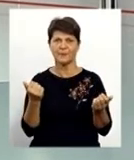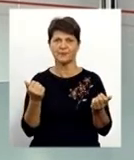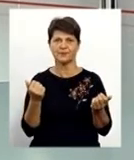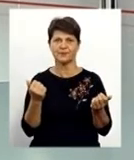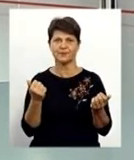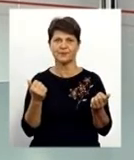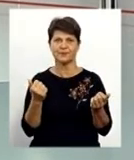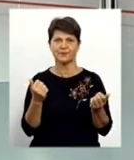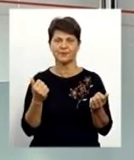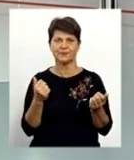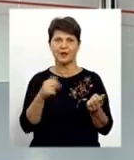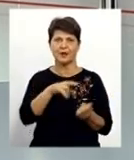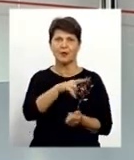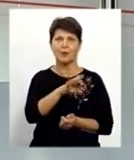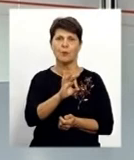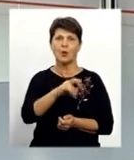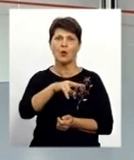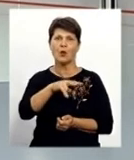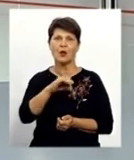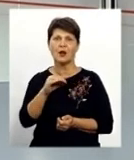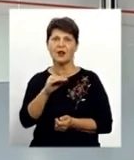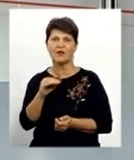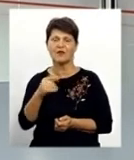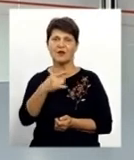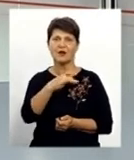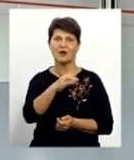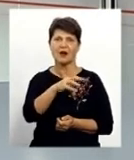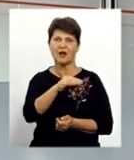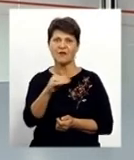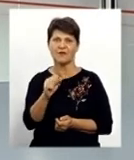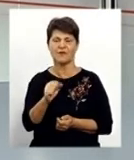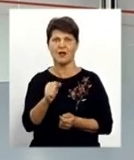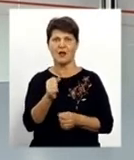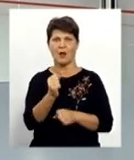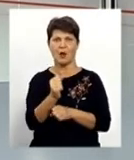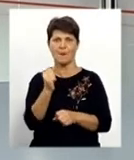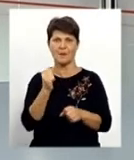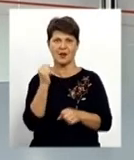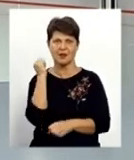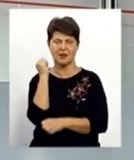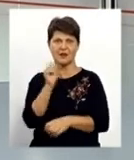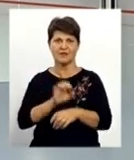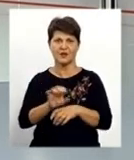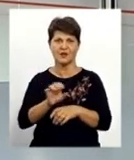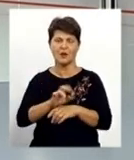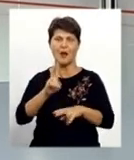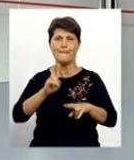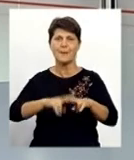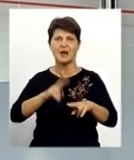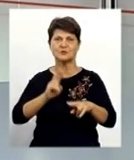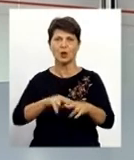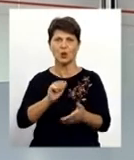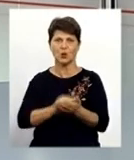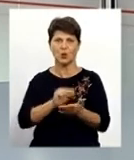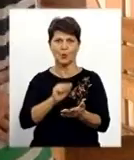грав в комбінат «Україна», закупив додаткове обладнання, завдяки якому вчасно витогляє необхідну кількість паспортних документів.